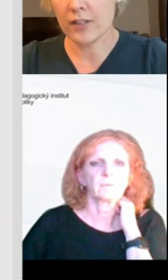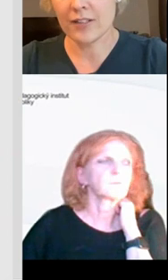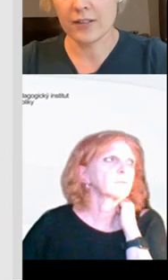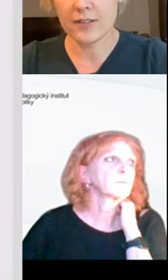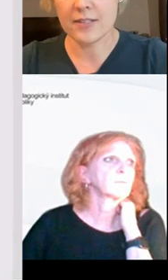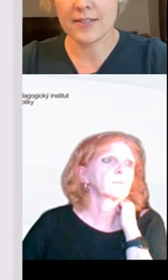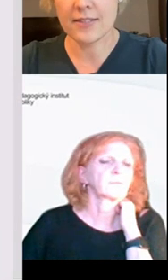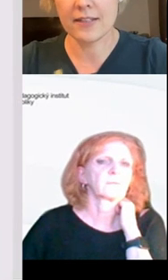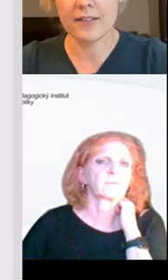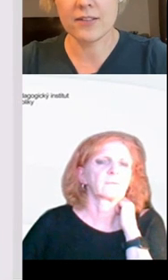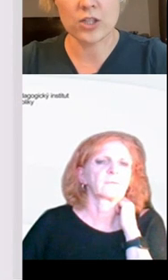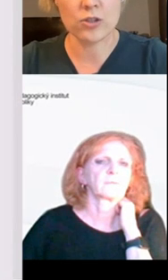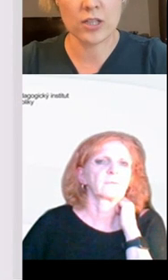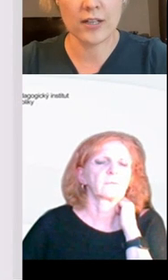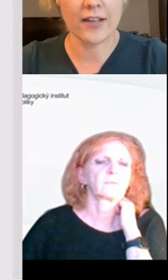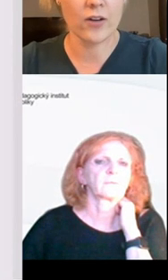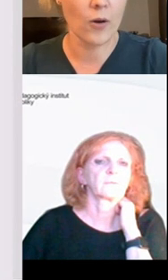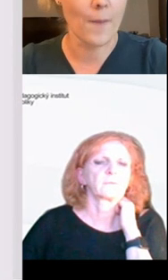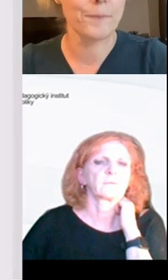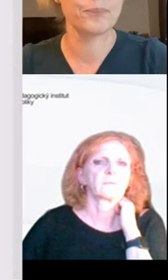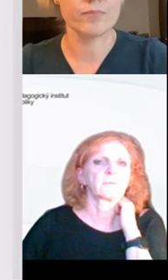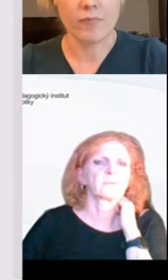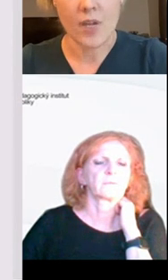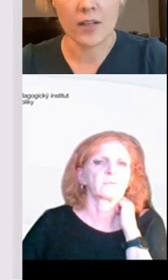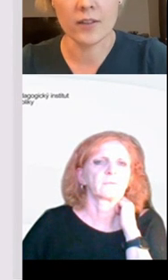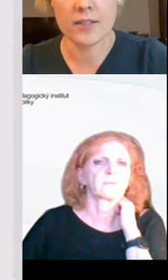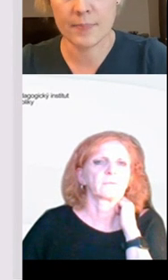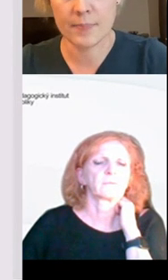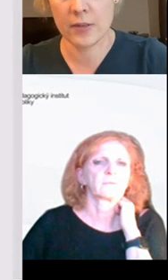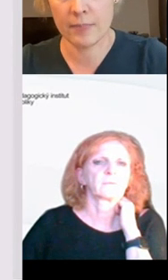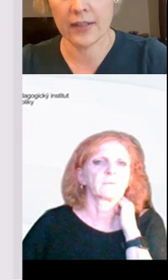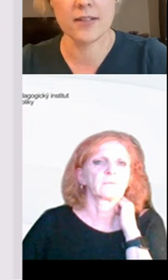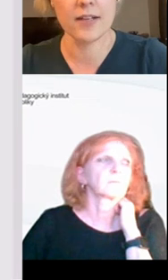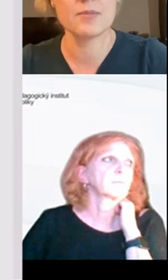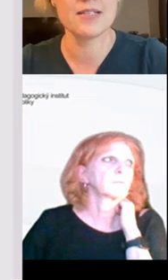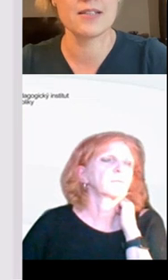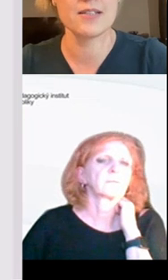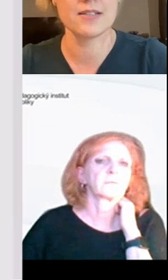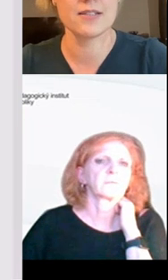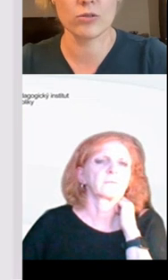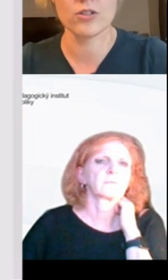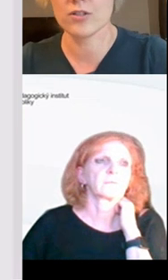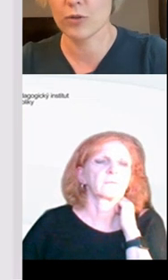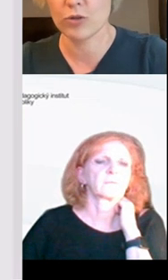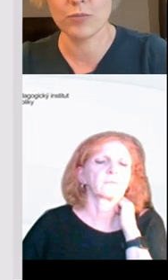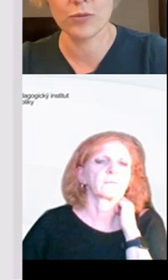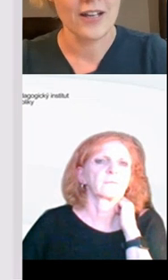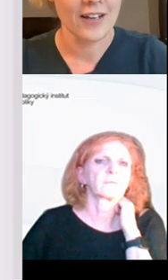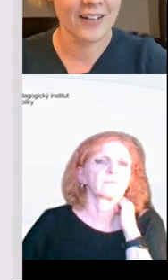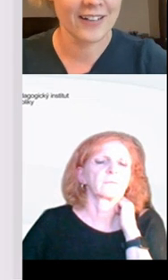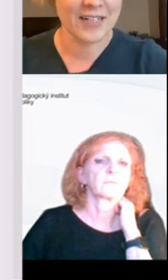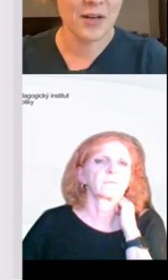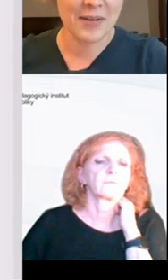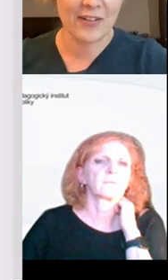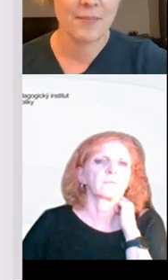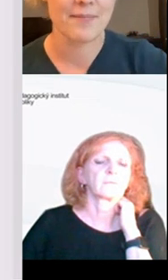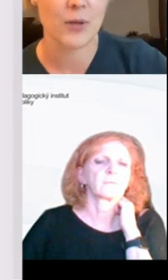a protože jste si často říkali o inspirativní praxi, tak my jsme se s Renatou rozhodli, že z workshopu,